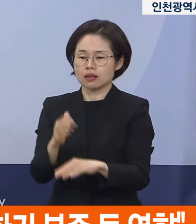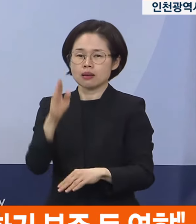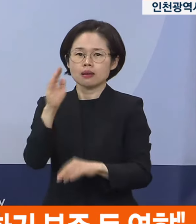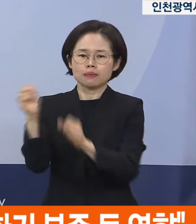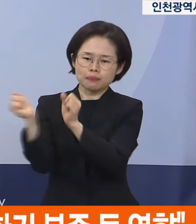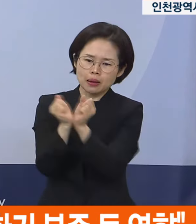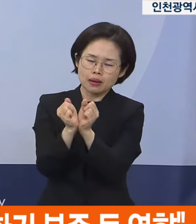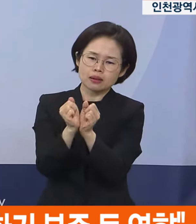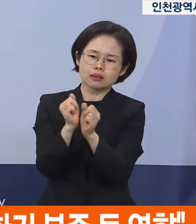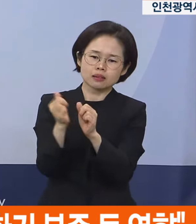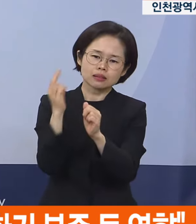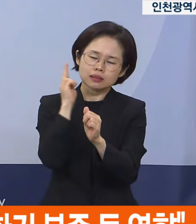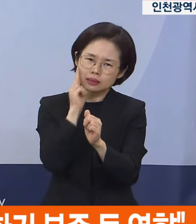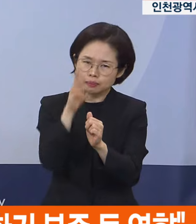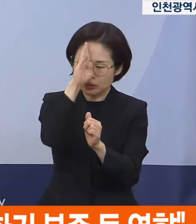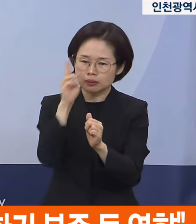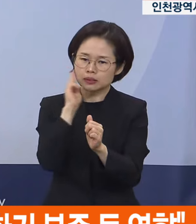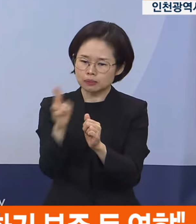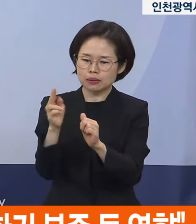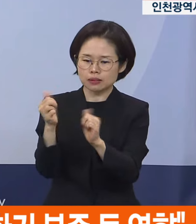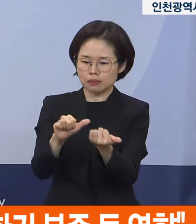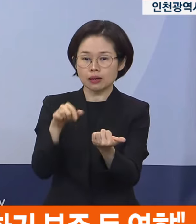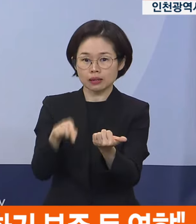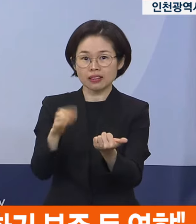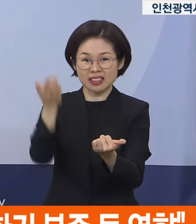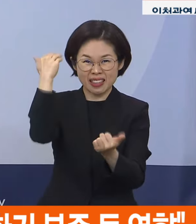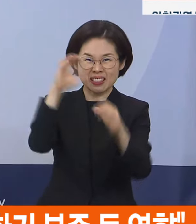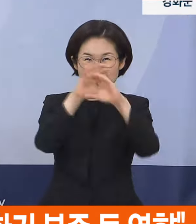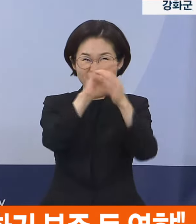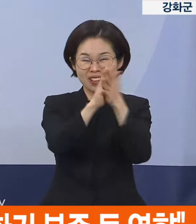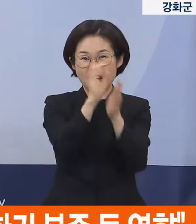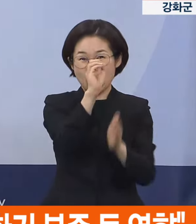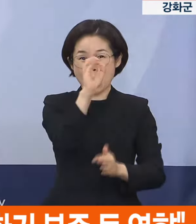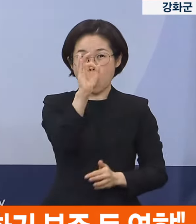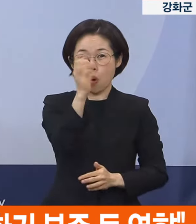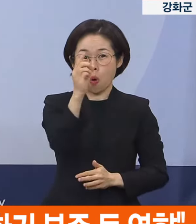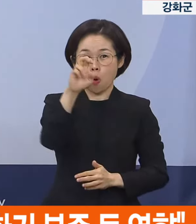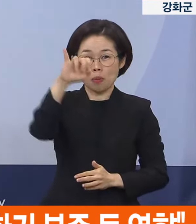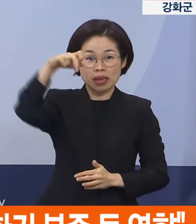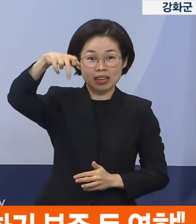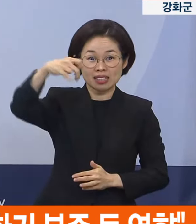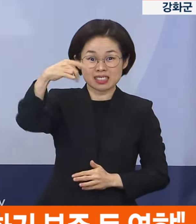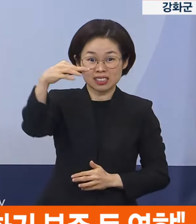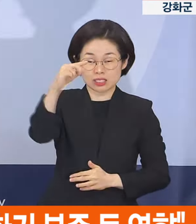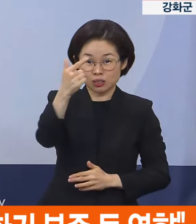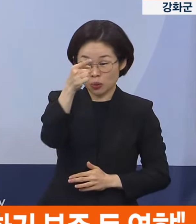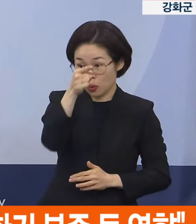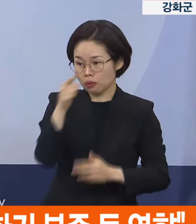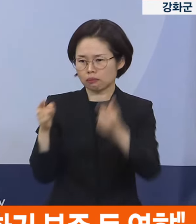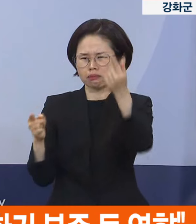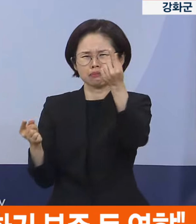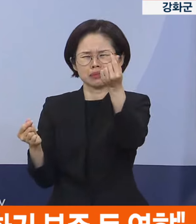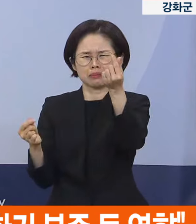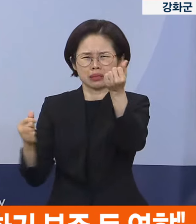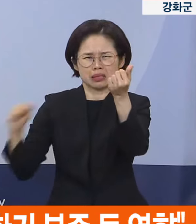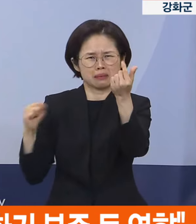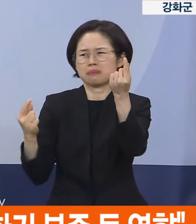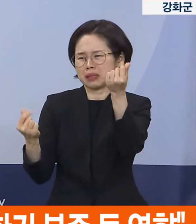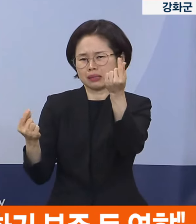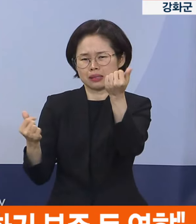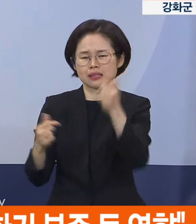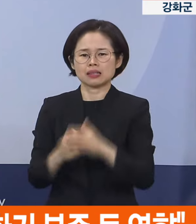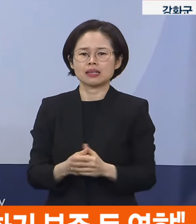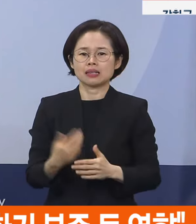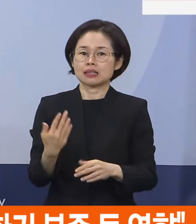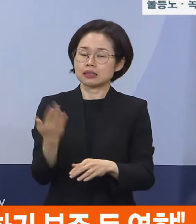이전 코로나19 오미크론 계열 변이주와 비교하여 큰 차이가 없는 것으로 평가되고 있습니다. 지난